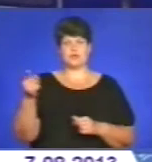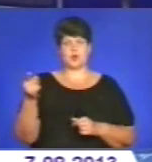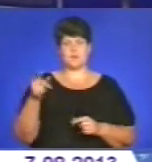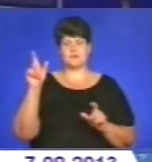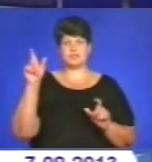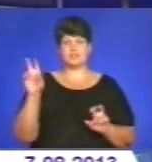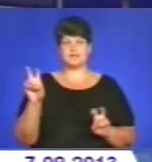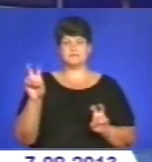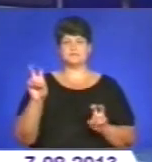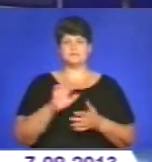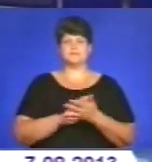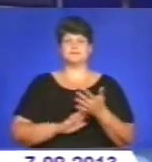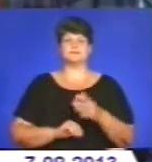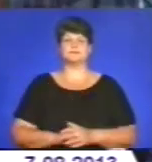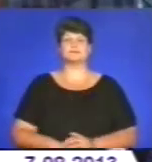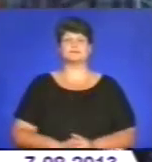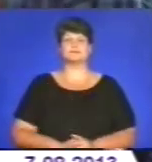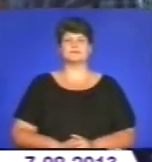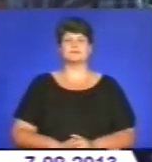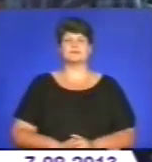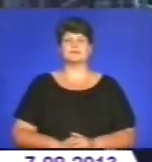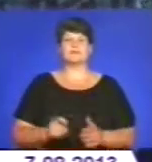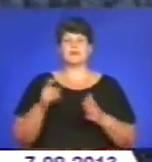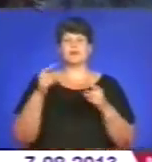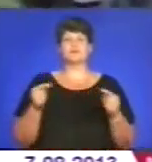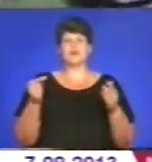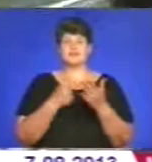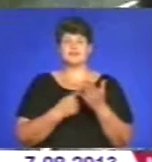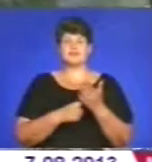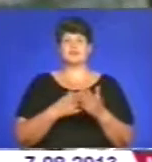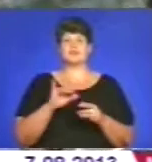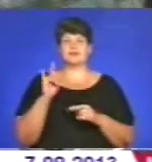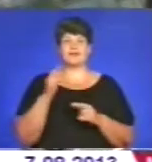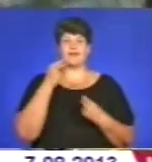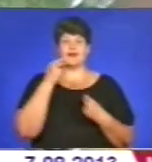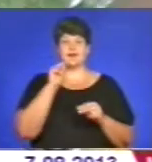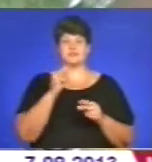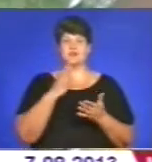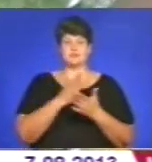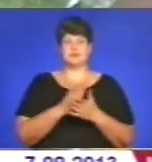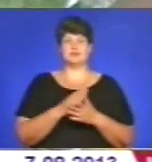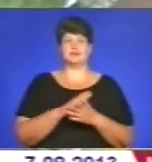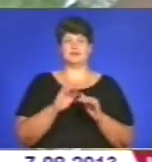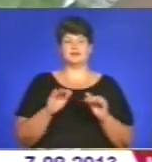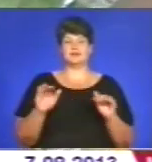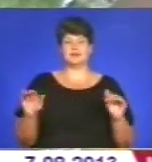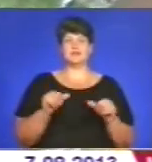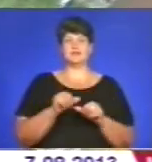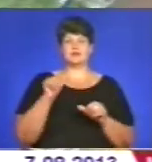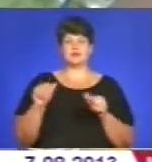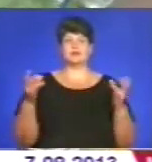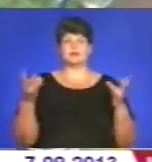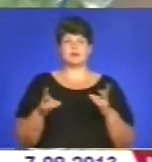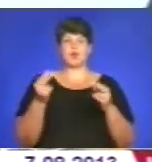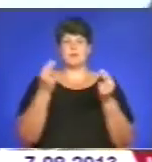Подробиці – у сюжеті. Довести, що дитина найкраща, мали б батьки. Такі умови акції. Зокрема, було потрібно